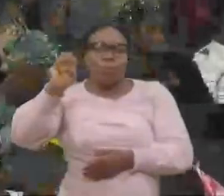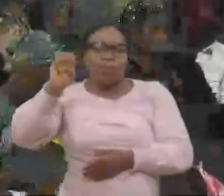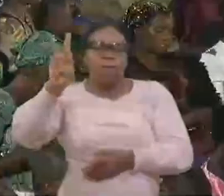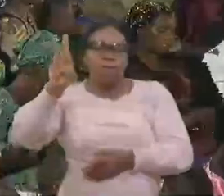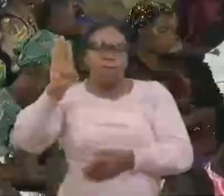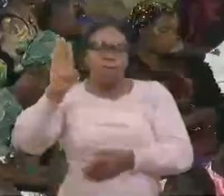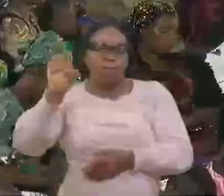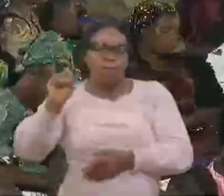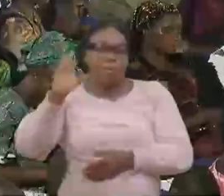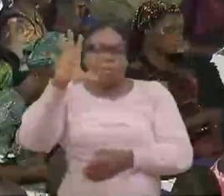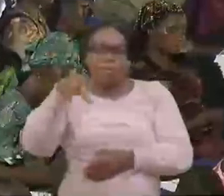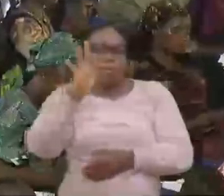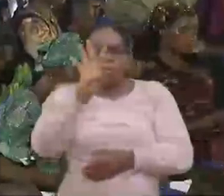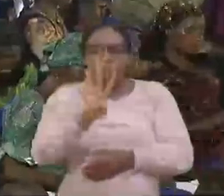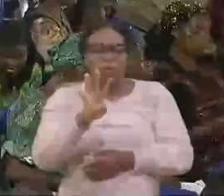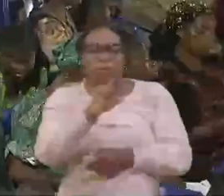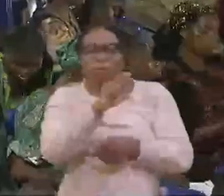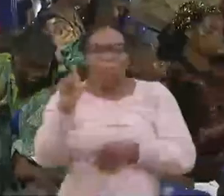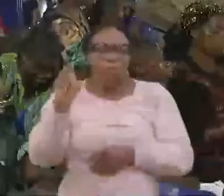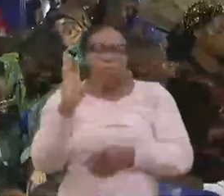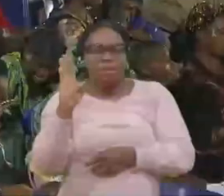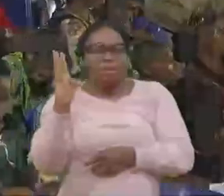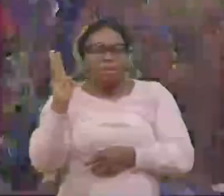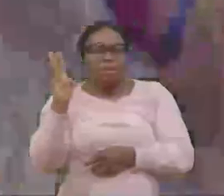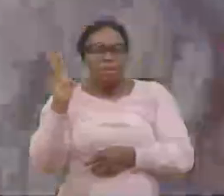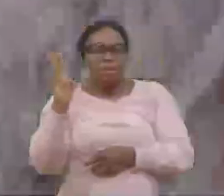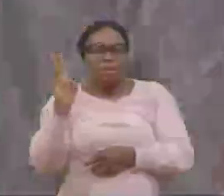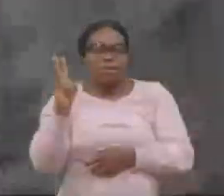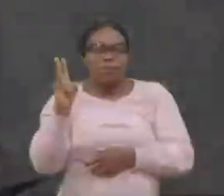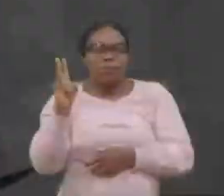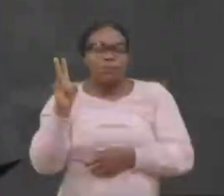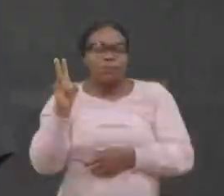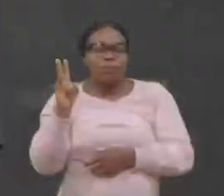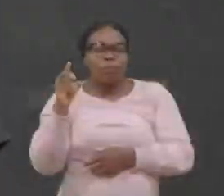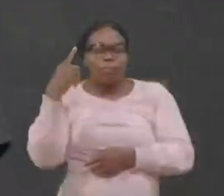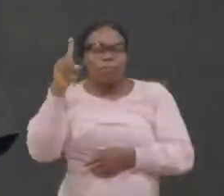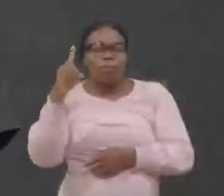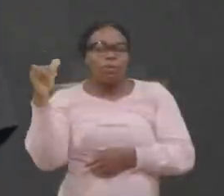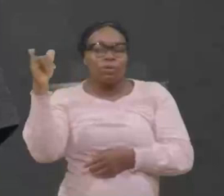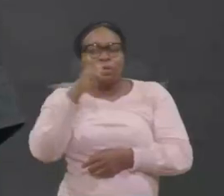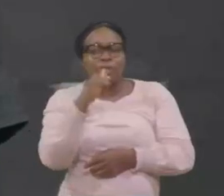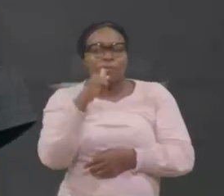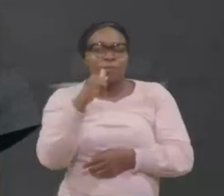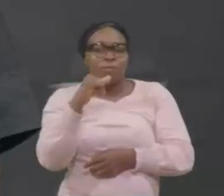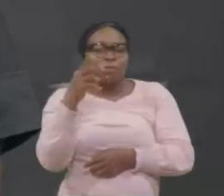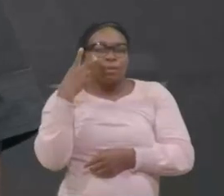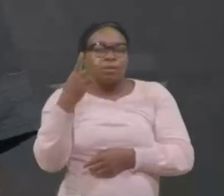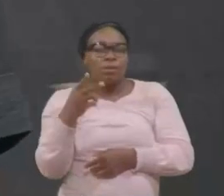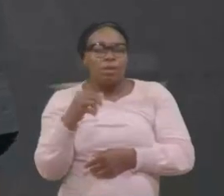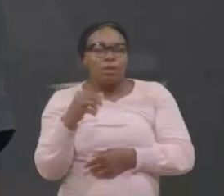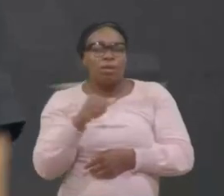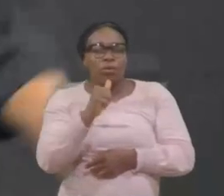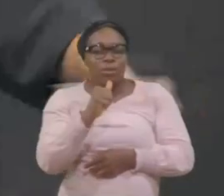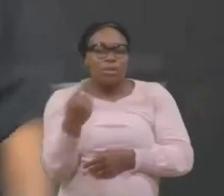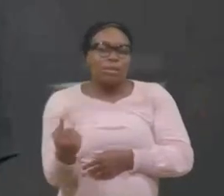verset 16 proverbe 4 16 proverbe car il ne dormirait pas s'il n'avait